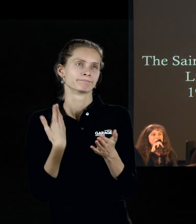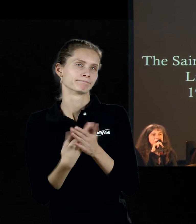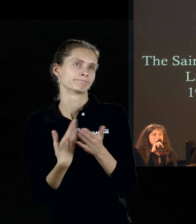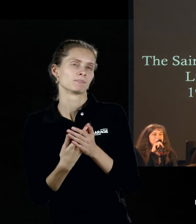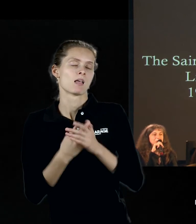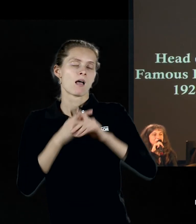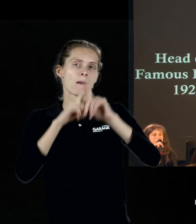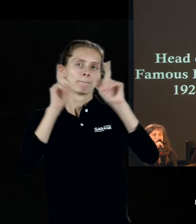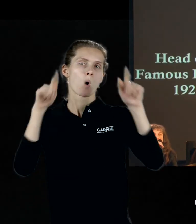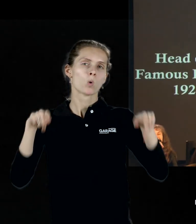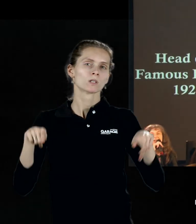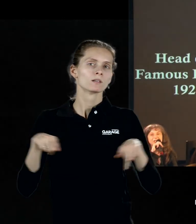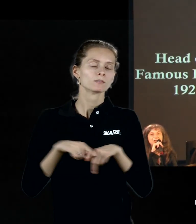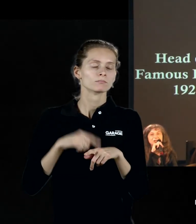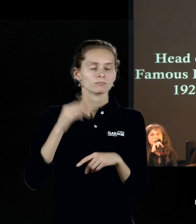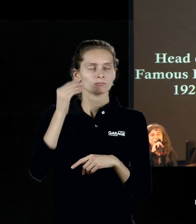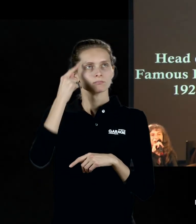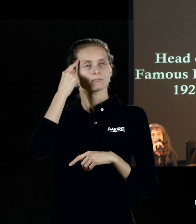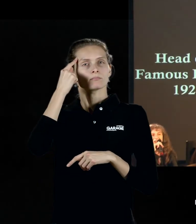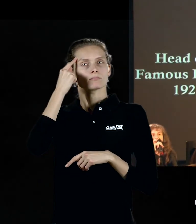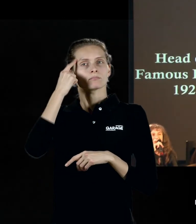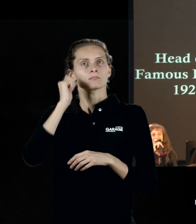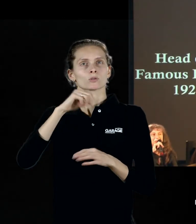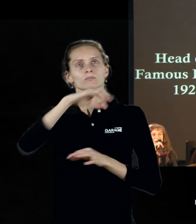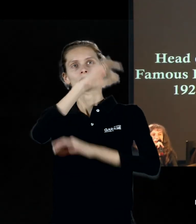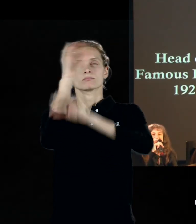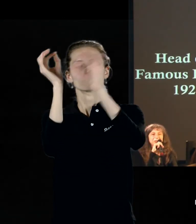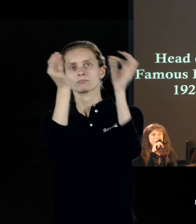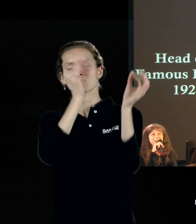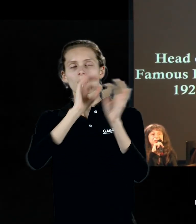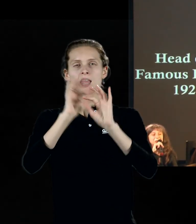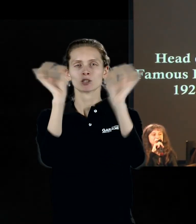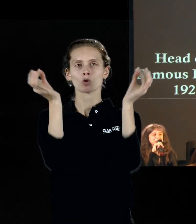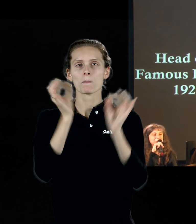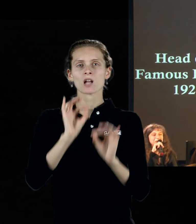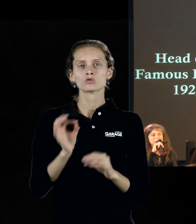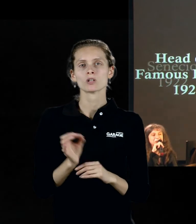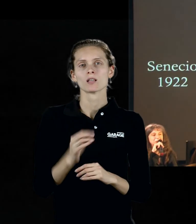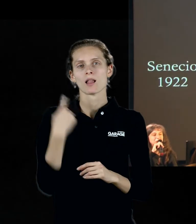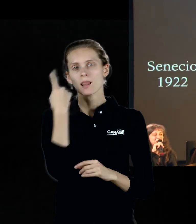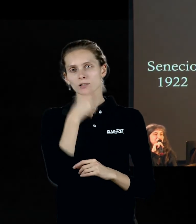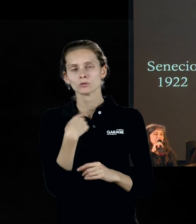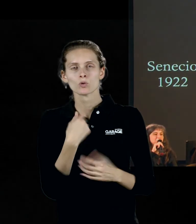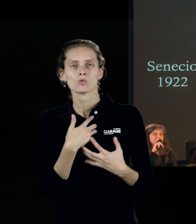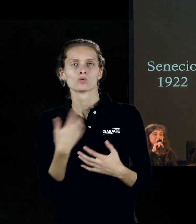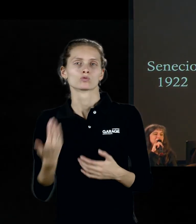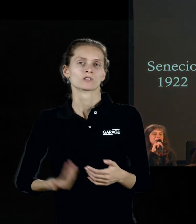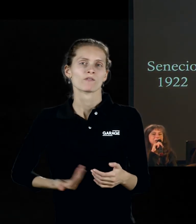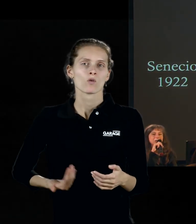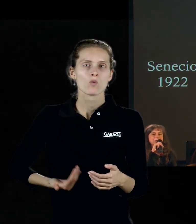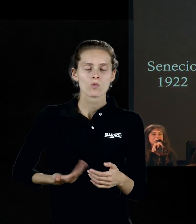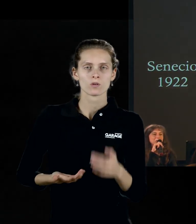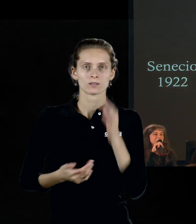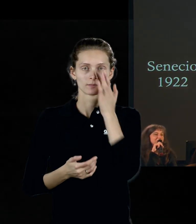линиям приходят в голову все-таки сложиться в изображении более-менее лиц и более-менее живых существ. Это могут быть вот